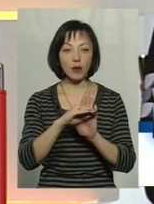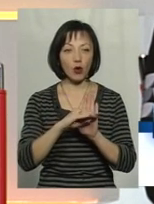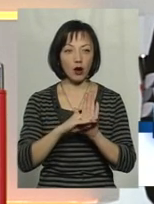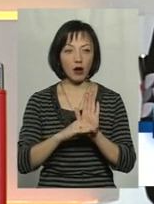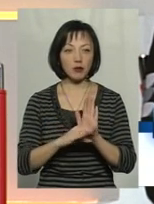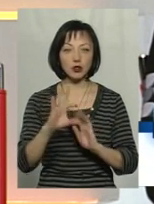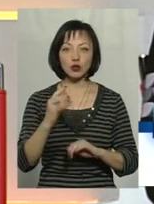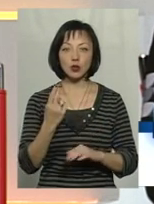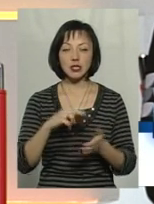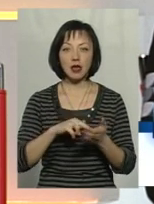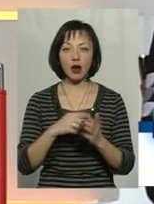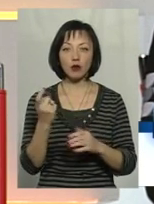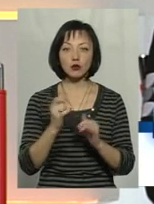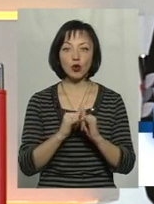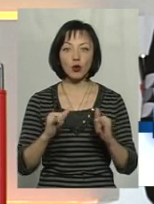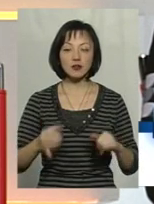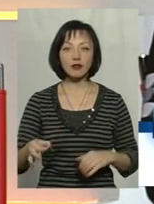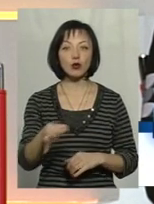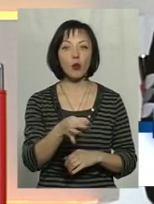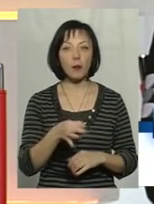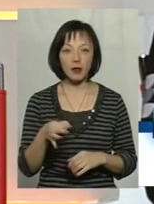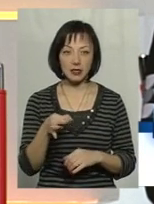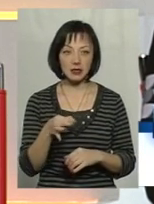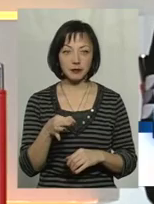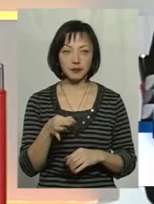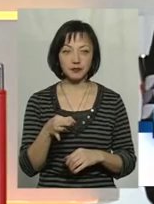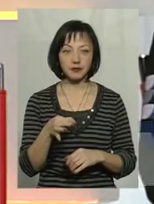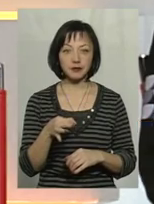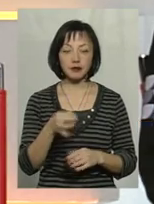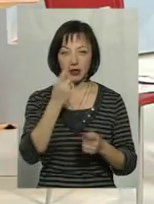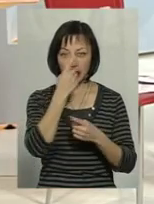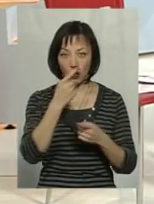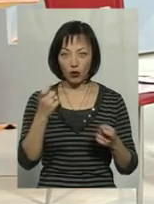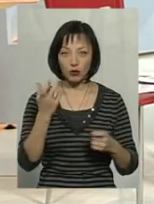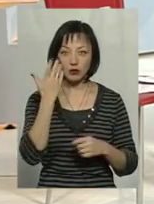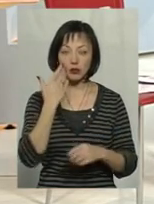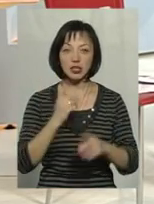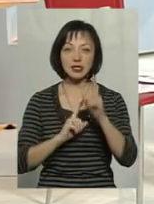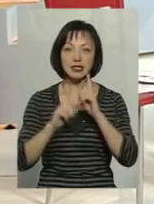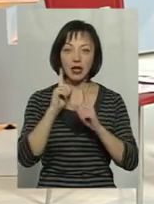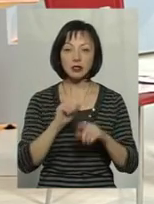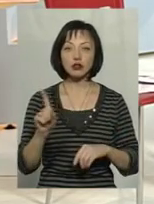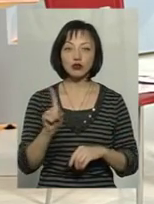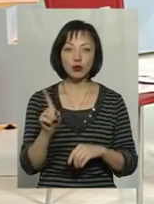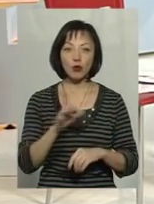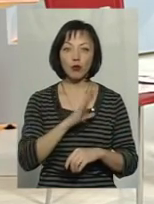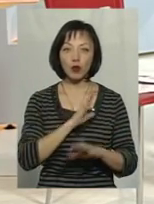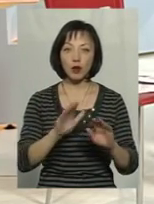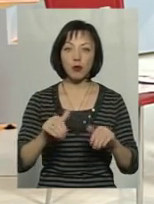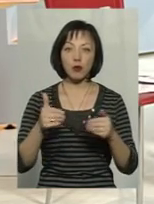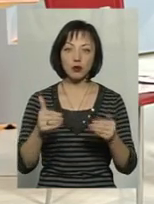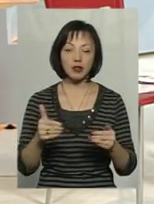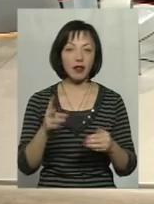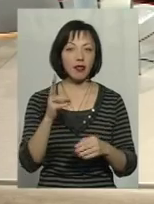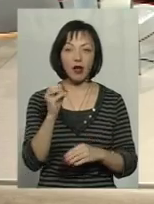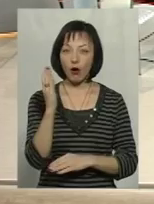соціально-економічного розвитку нашої області. Наголошувалося під час сесії, що були пропозиції не